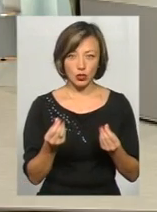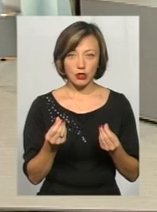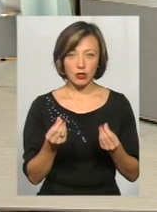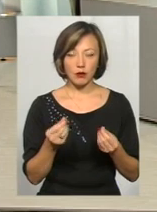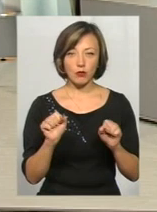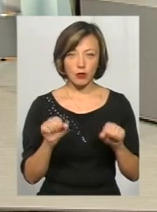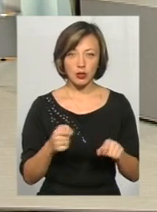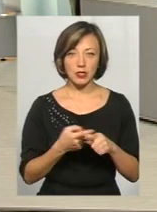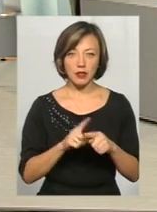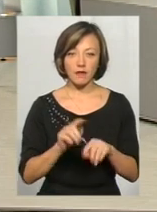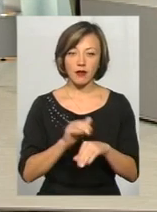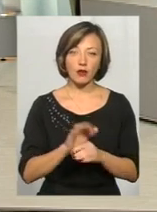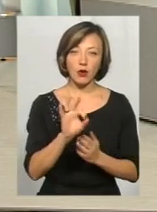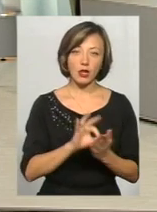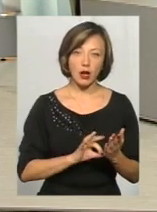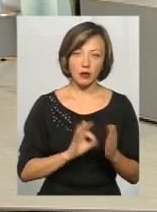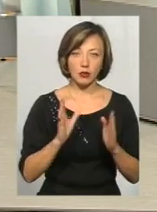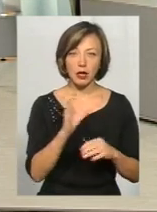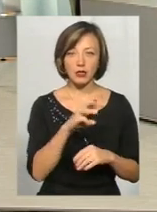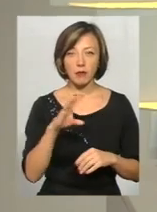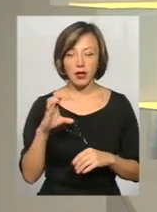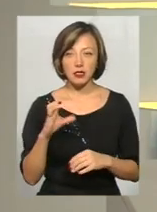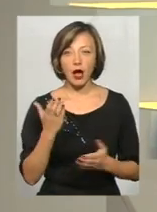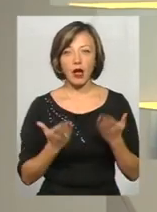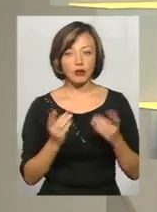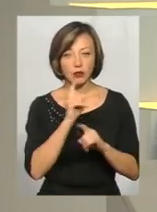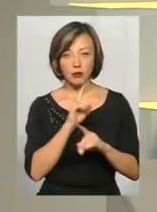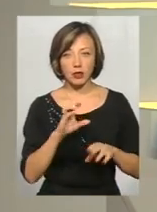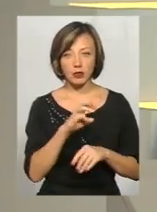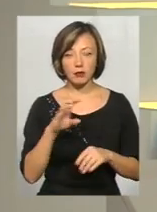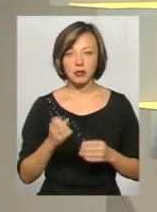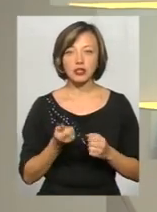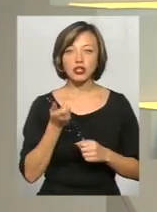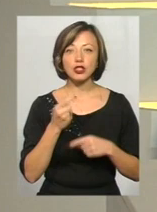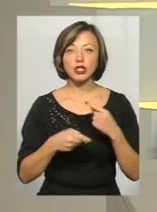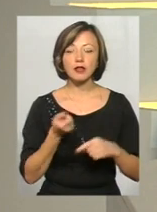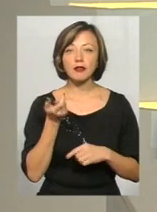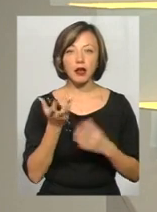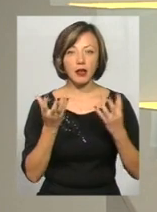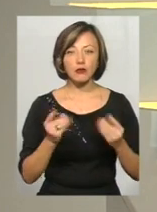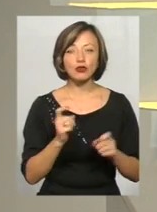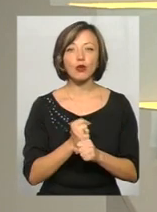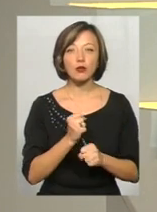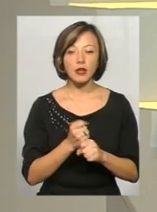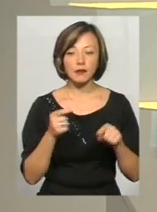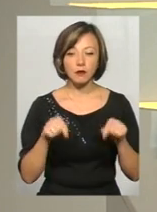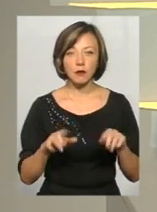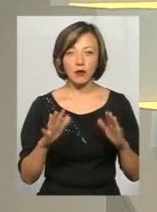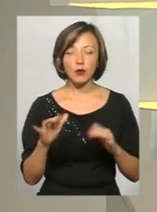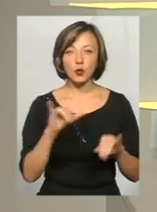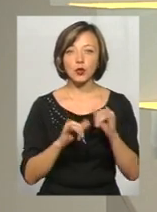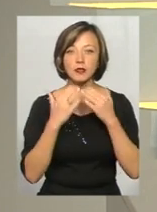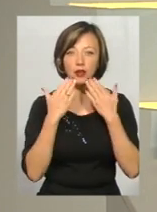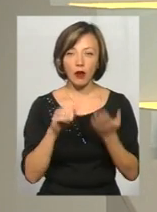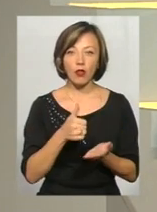може це виявити одразу, бо прийде смс, а якщо не прийде, через декілька днів, що робити у цьому випадку і куди перше треба звертатись?